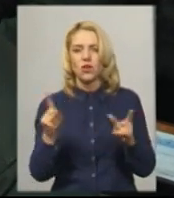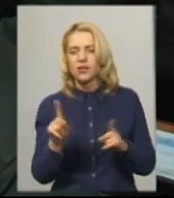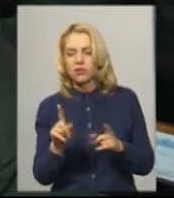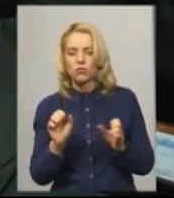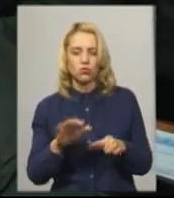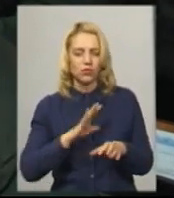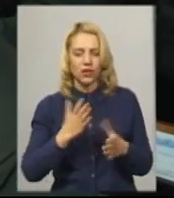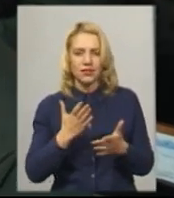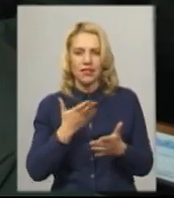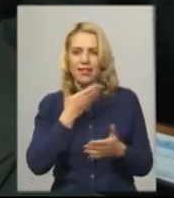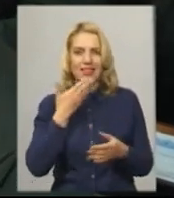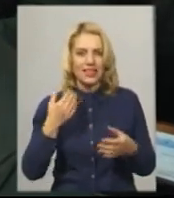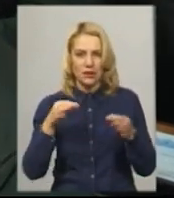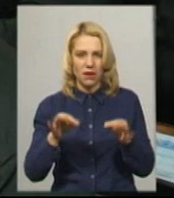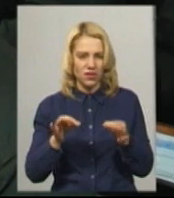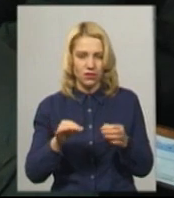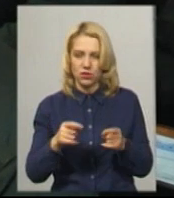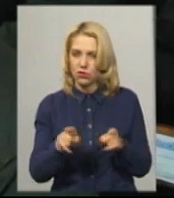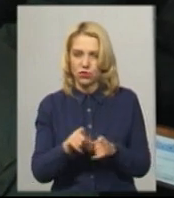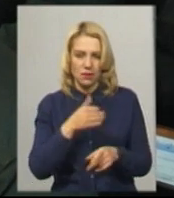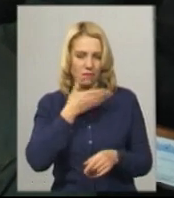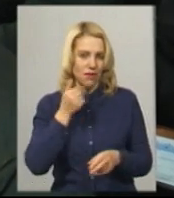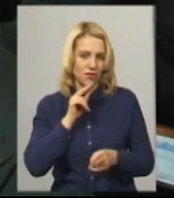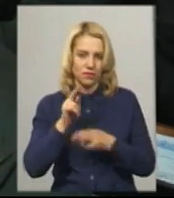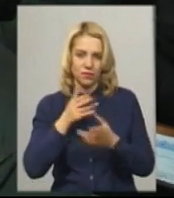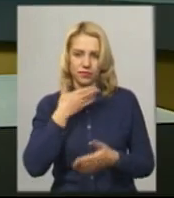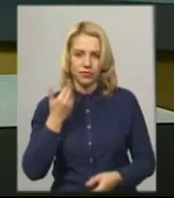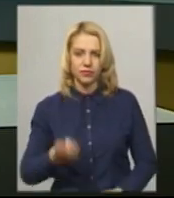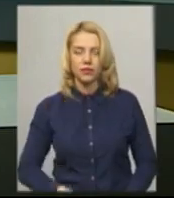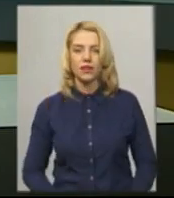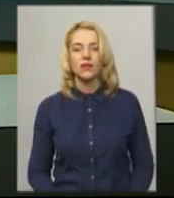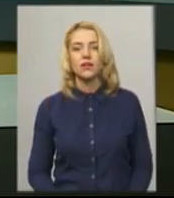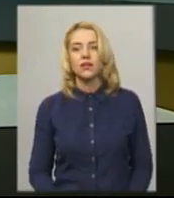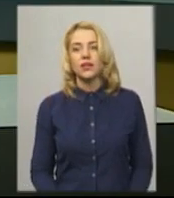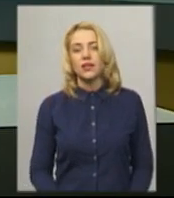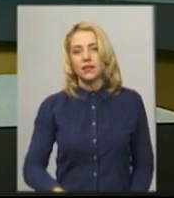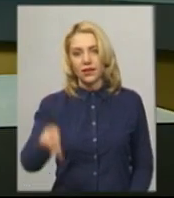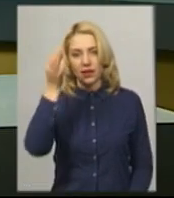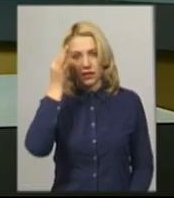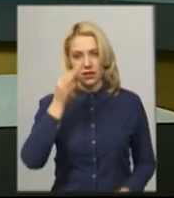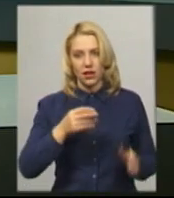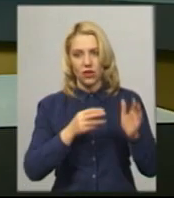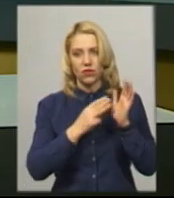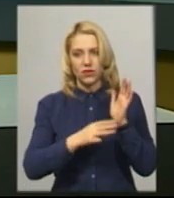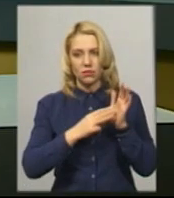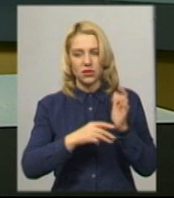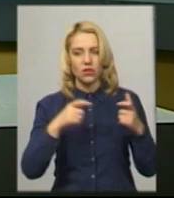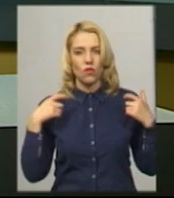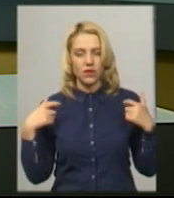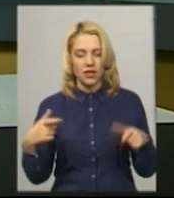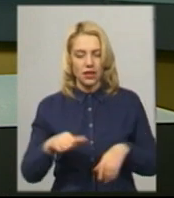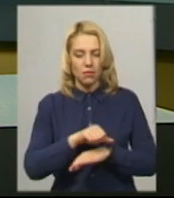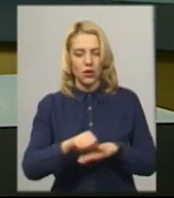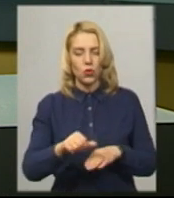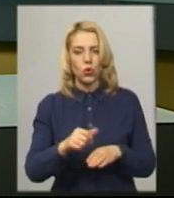несправедливості, жодних таких нарікань не було. Нагадаю, 80 офіцерів-прикордонників